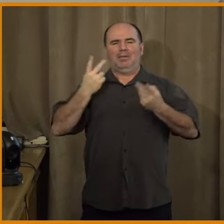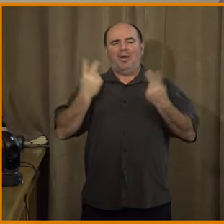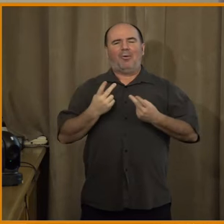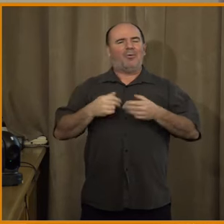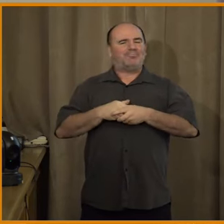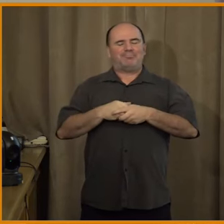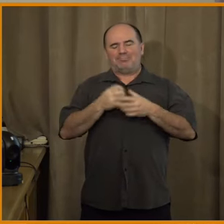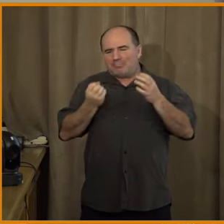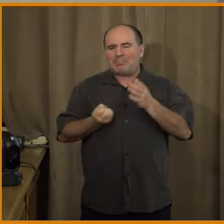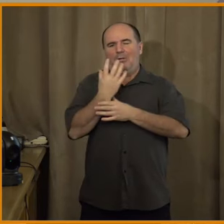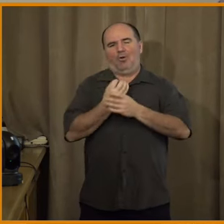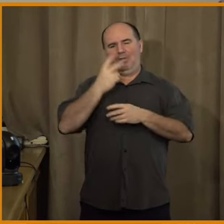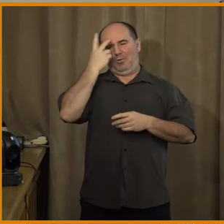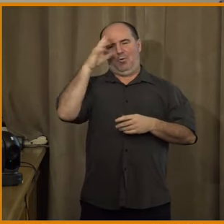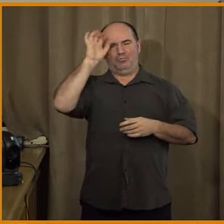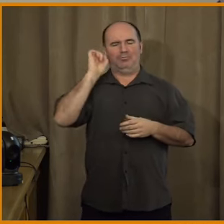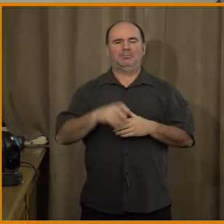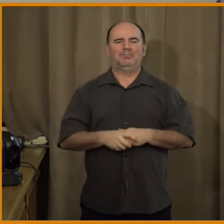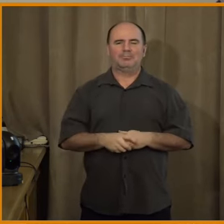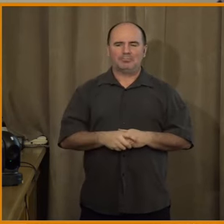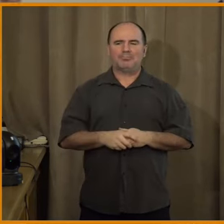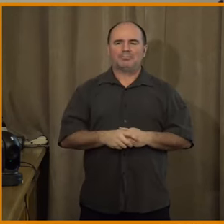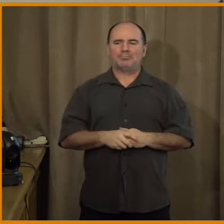pojetí dezinformací, jakože jsou to teda